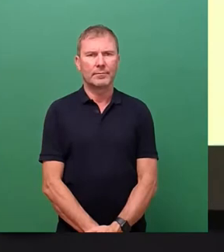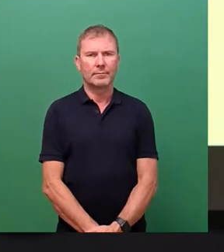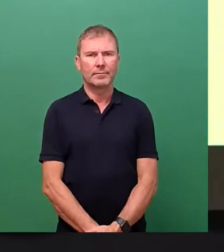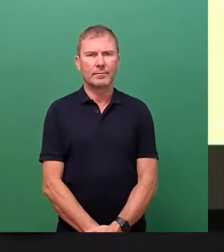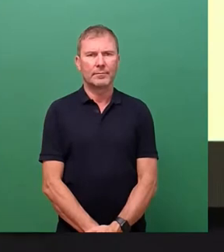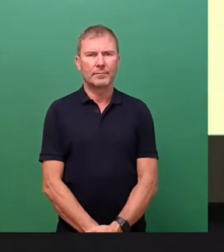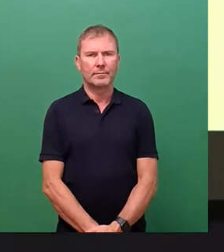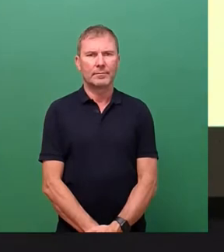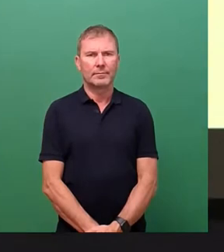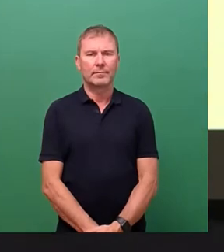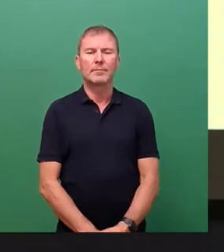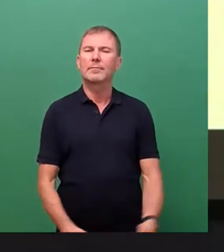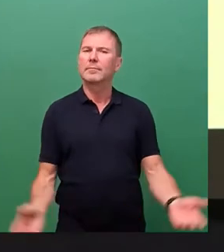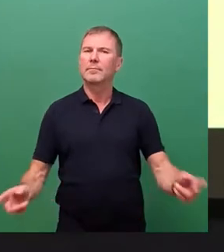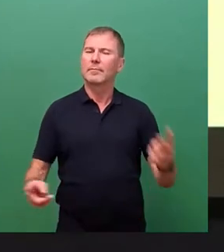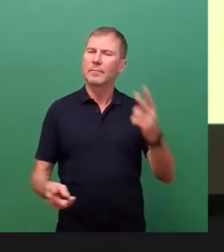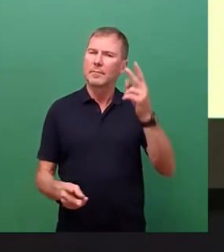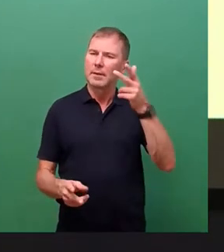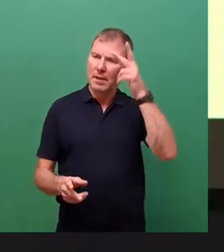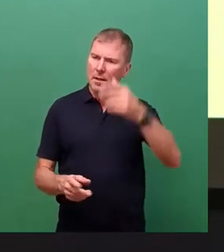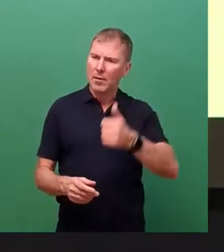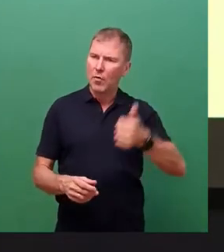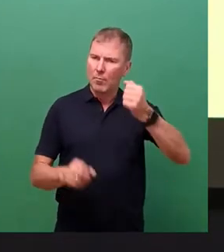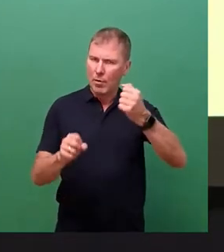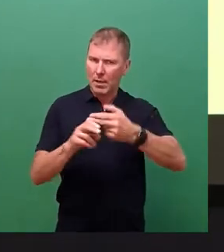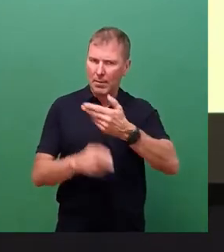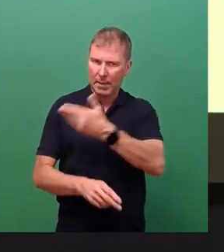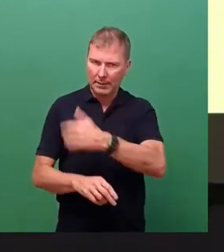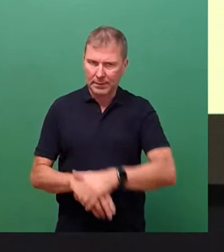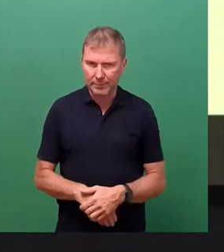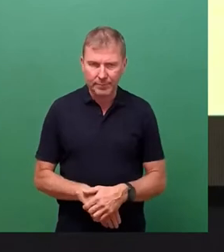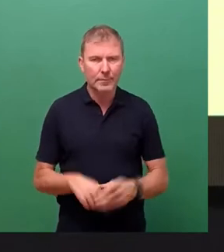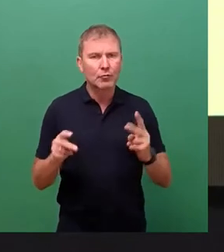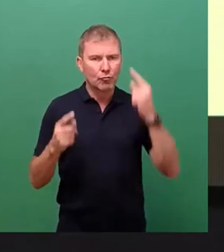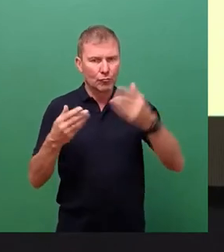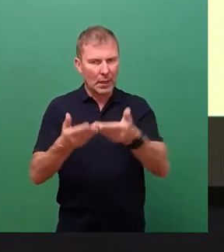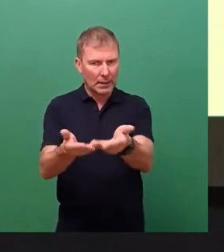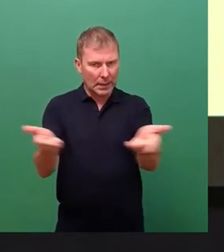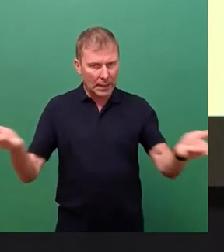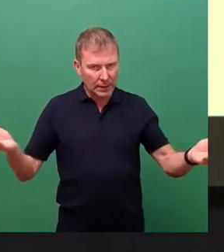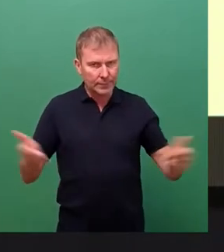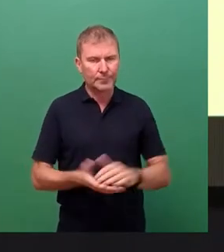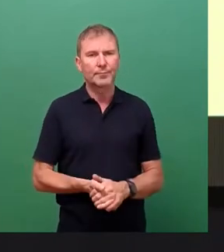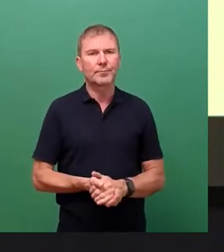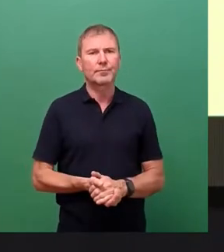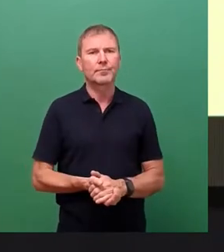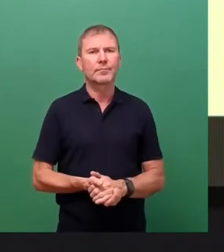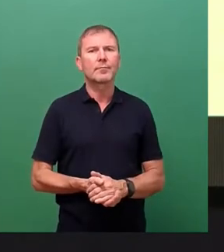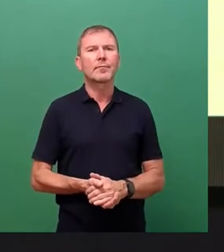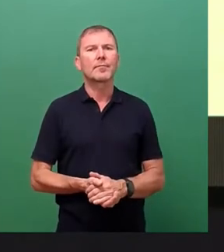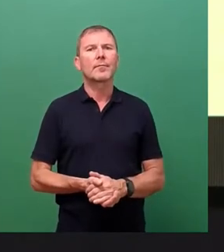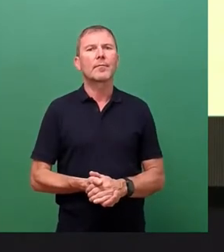Sehr geehrter Herr Oberbürgermeister Dirk Hilbert, sehr geehrte Stadträtinnen und Stadträte der Stadt Dresden,